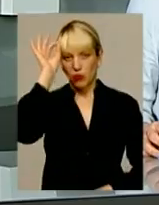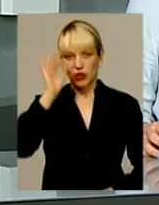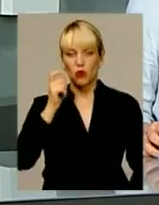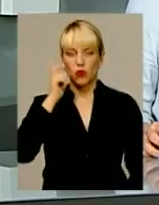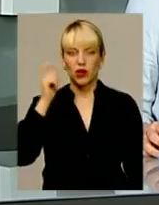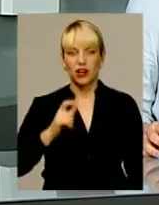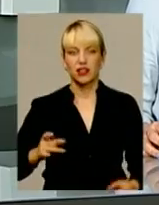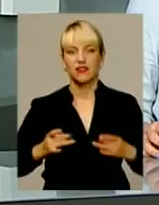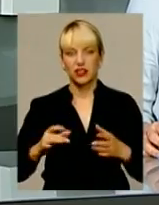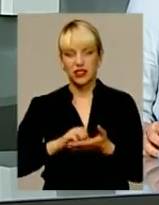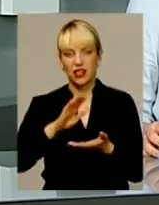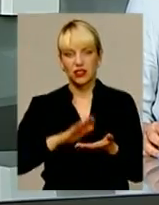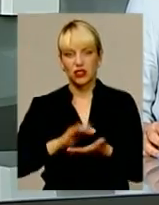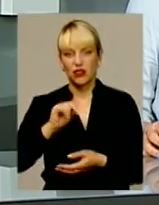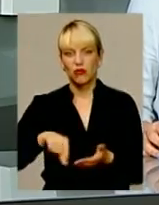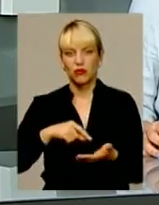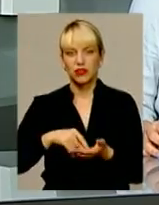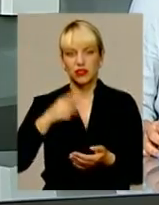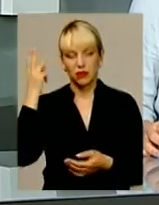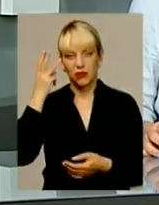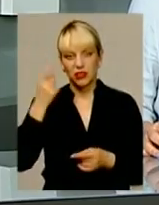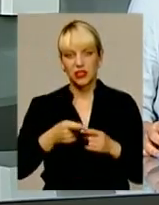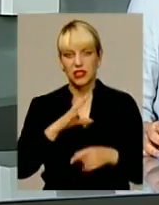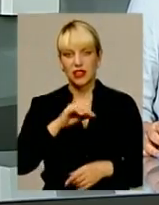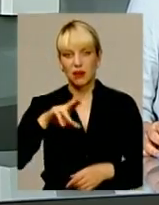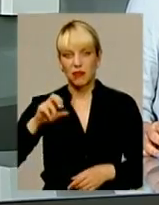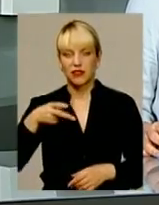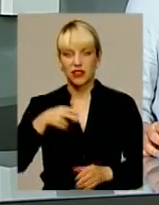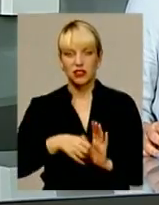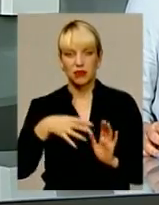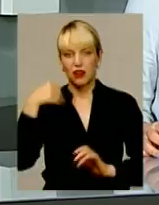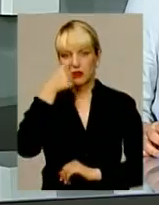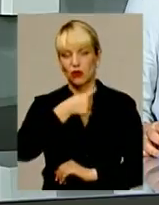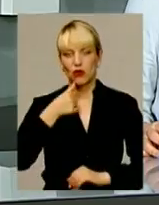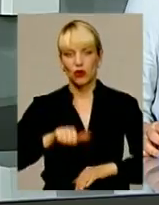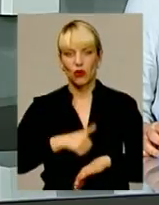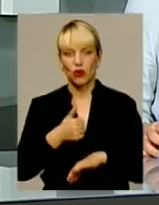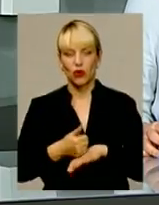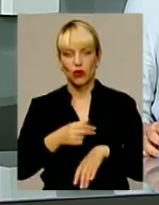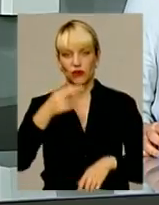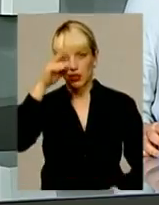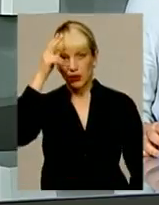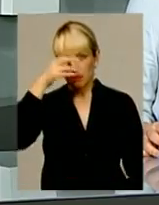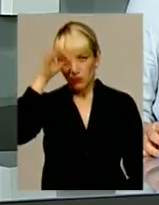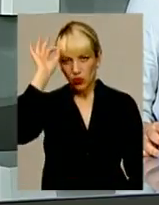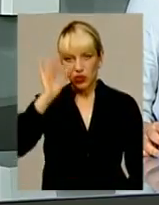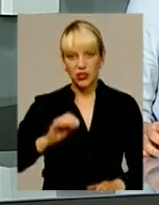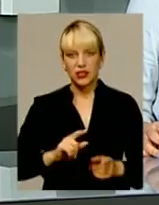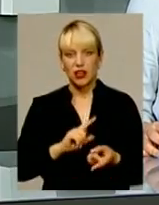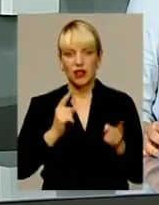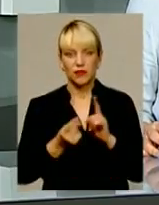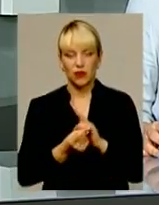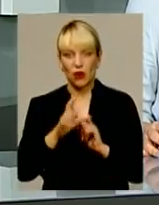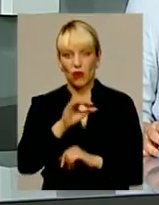України відзначили у Хмельницькому. Саме у серпні 2015-го головні правоохоронці країни офіційно стали